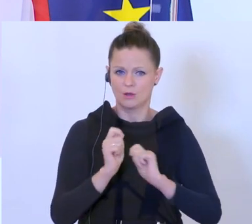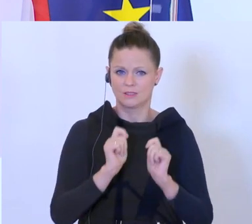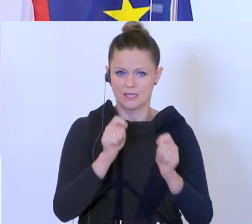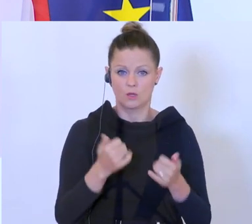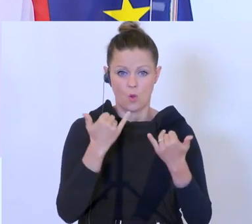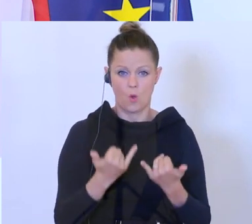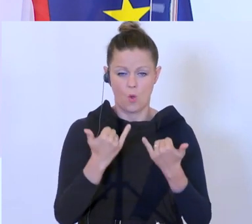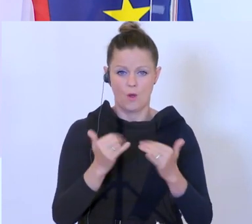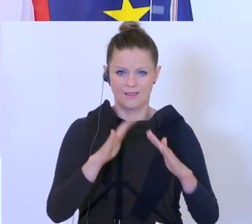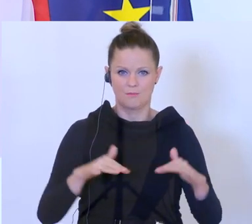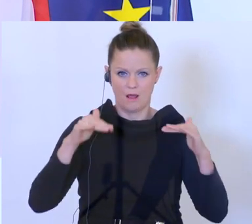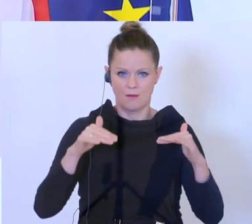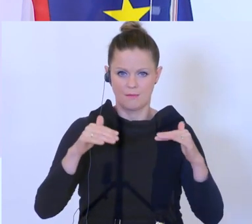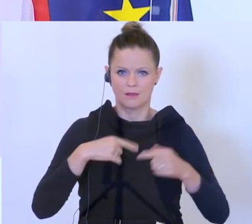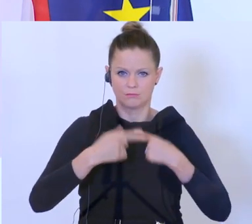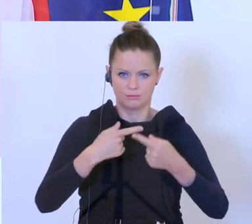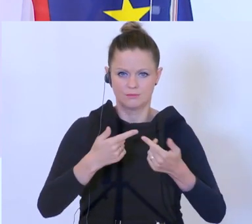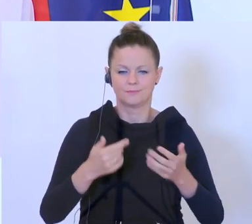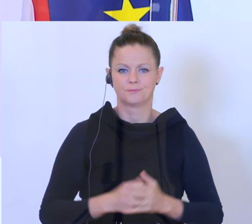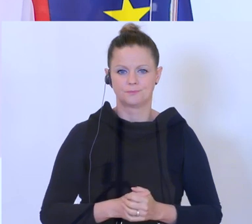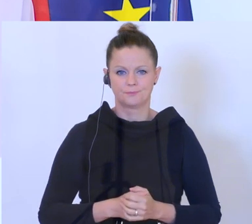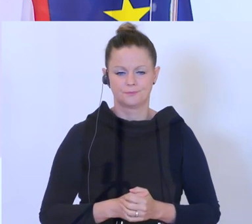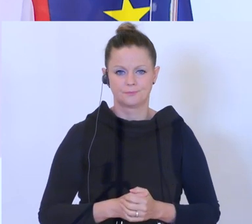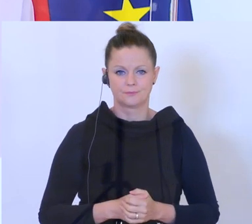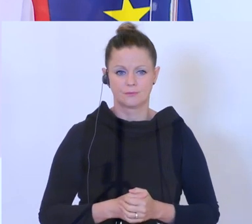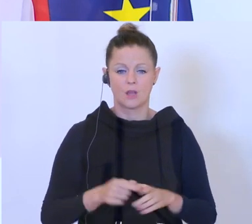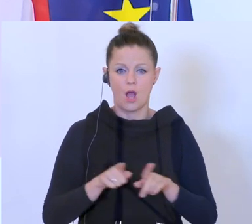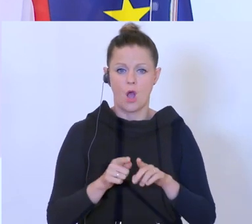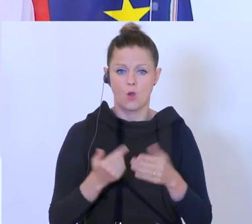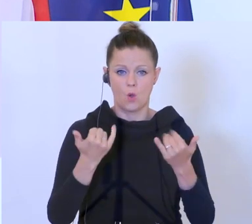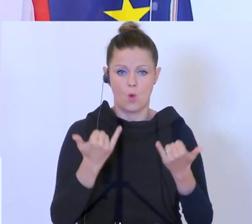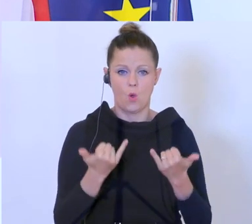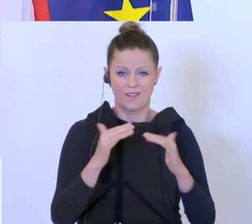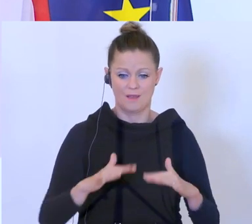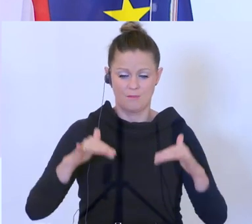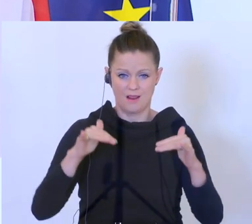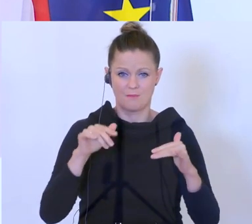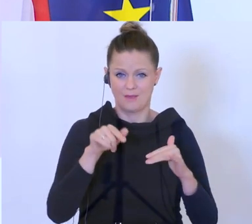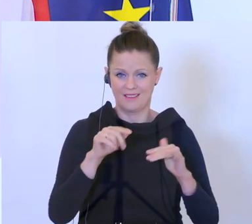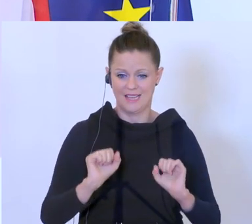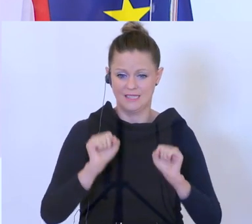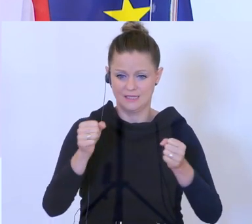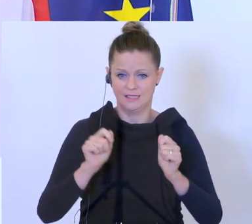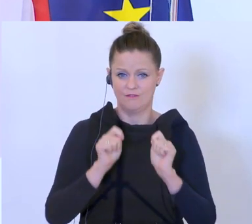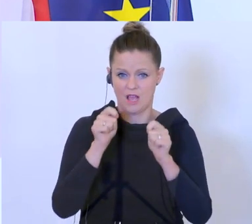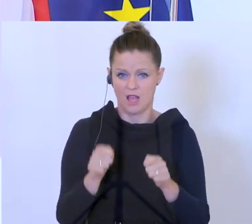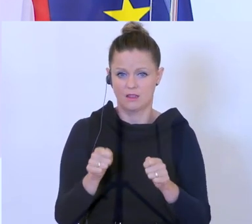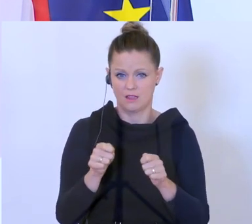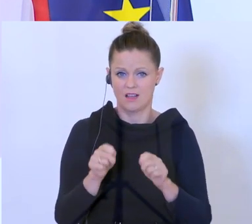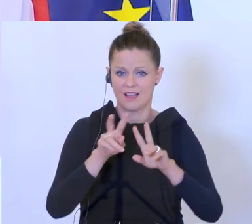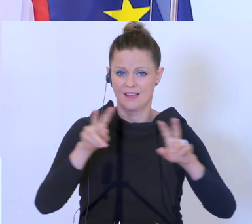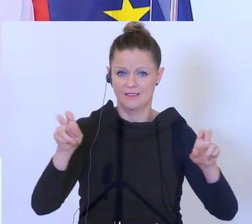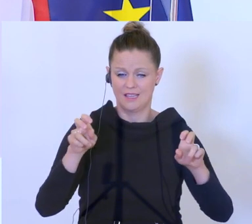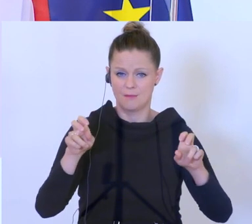im Parlament auf den Weg gebracht. Ebenfalls heute im Parlament wird der Initiativantrag zum Thema